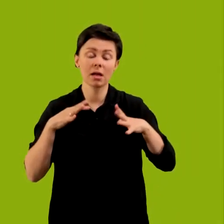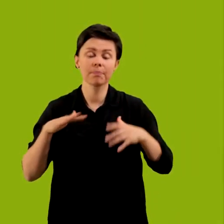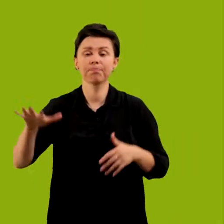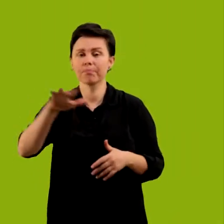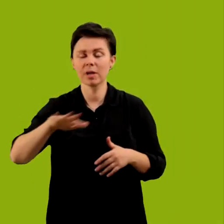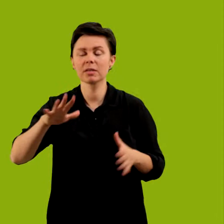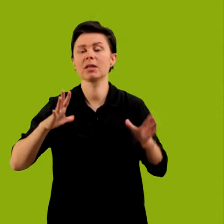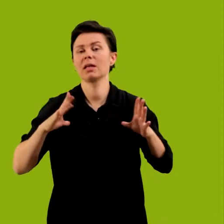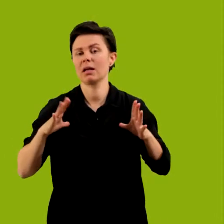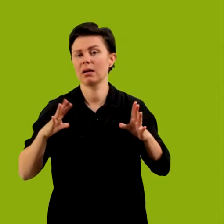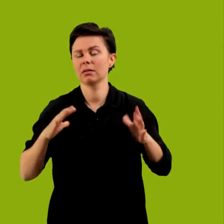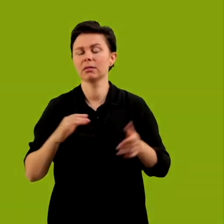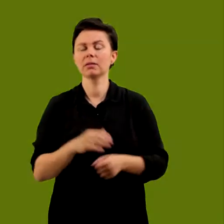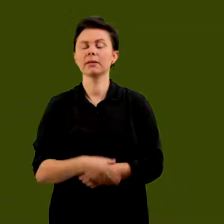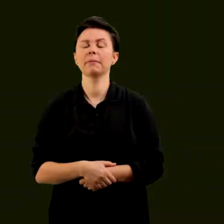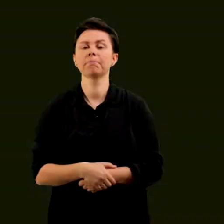Obiekty rekreacyjne.